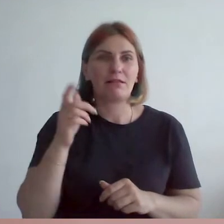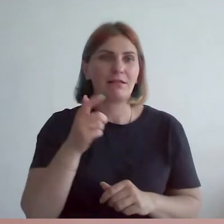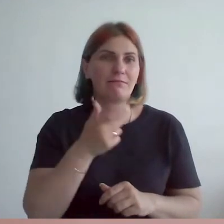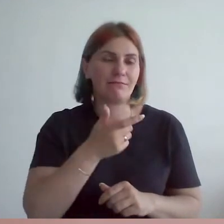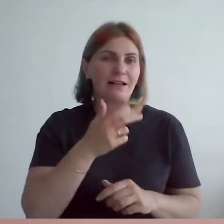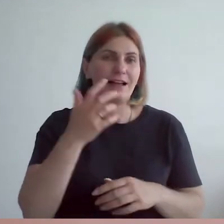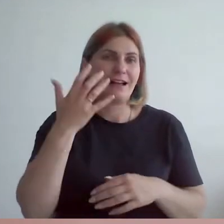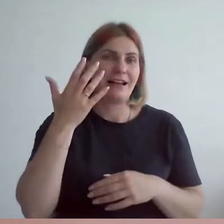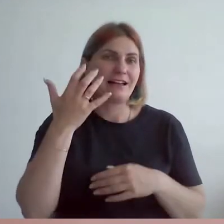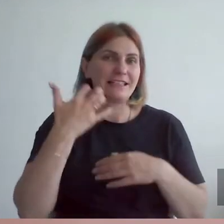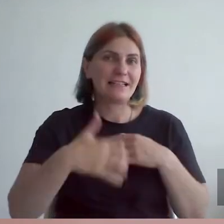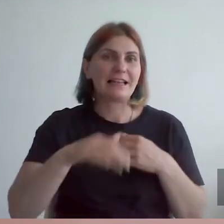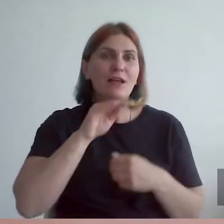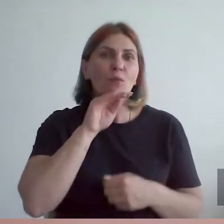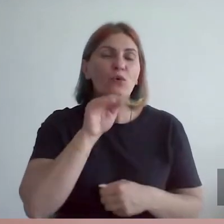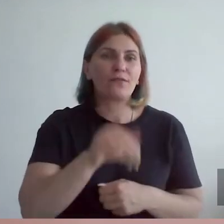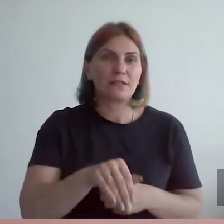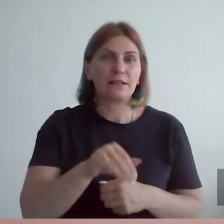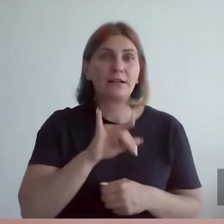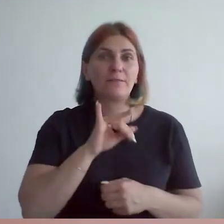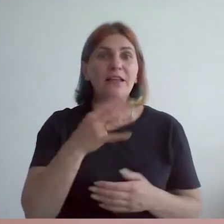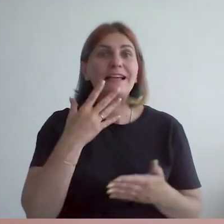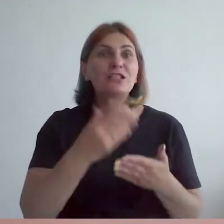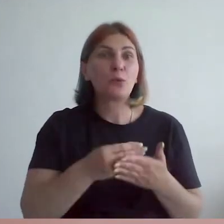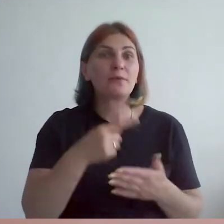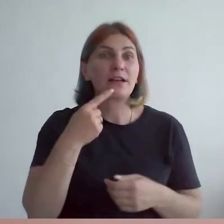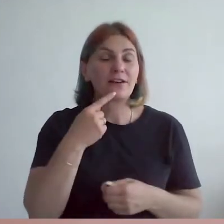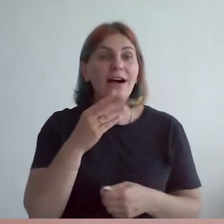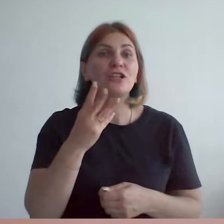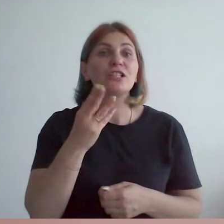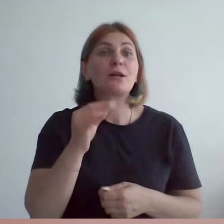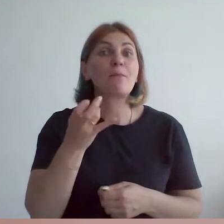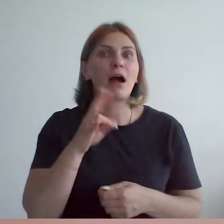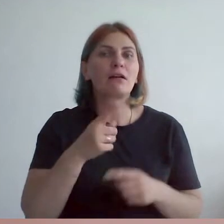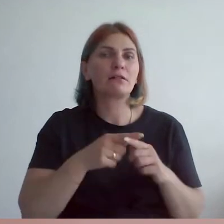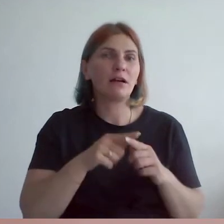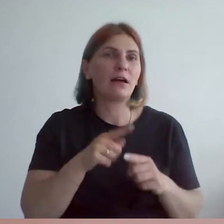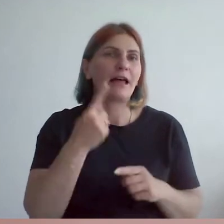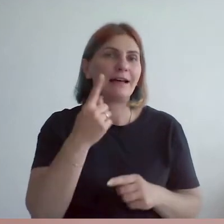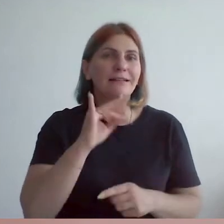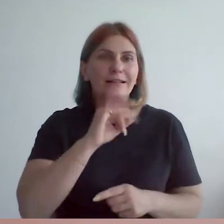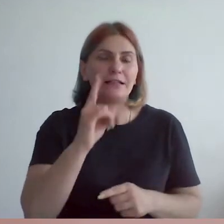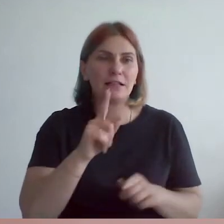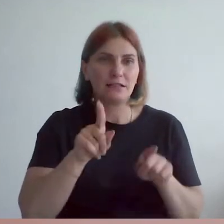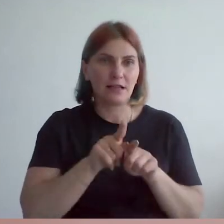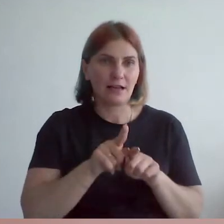среди профессионалов. И, собственно говоря, Михаил Шемякин, это одна из таких замечательных выставок.